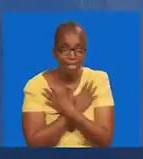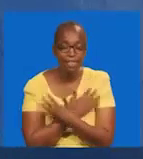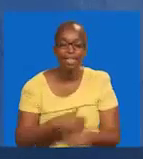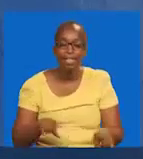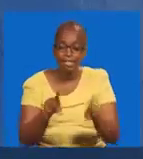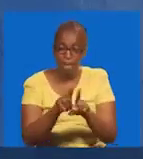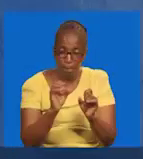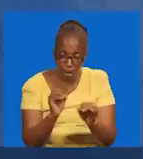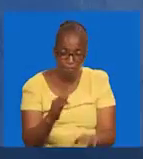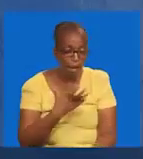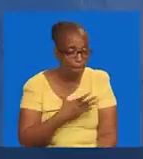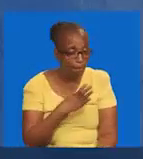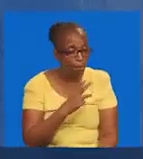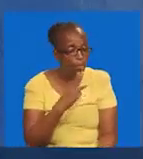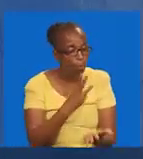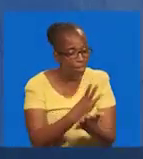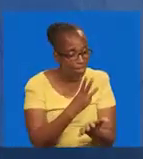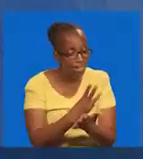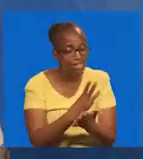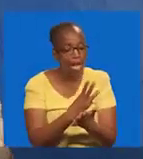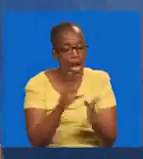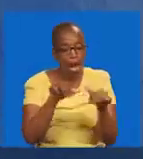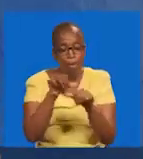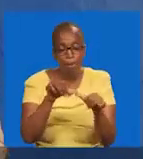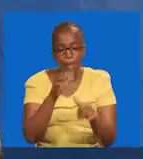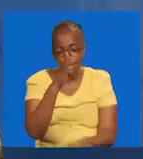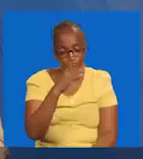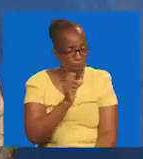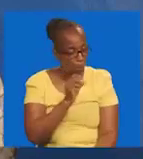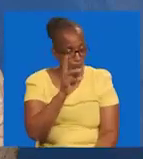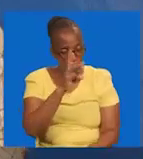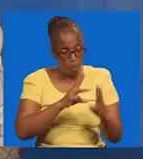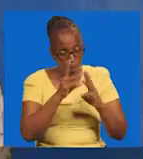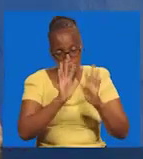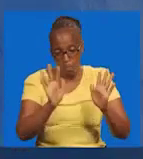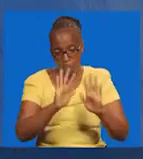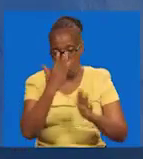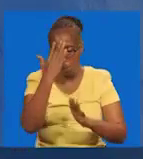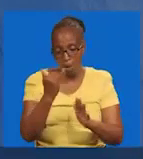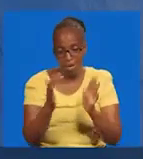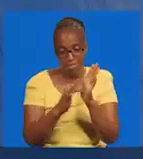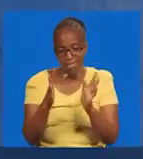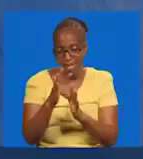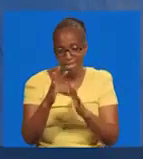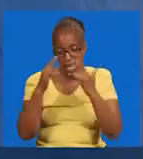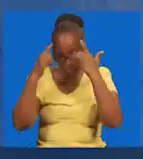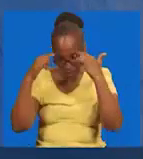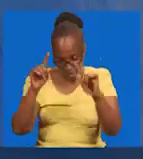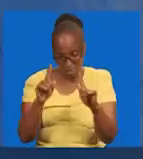zako. Ata ukishuhudiwa uongo. Usijali. Kwa zababu yesu. Ni mushindi.